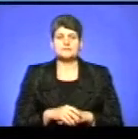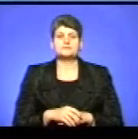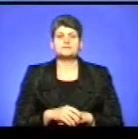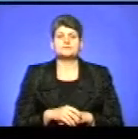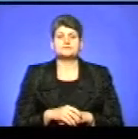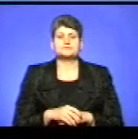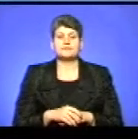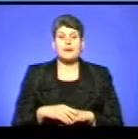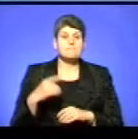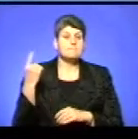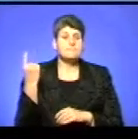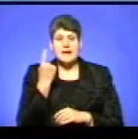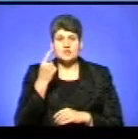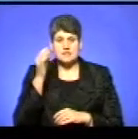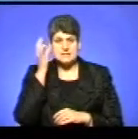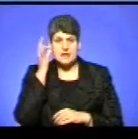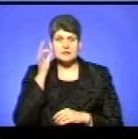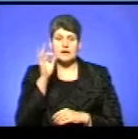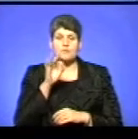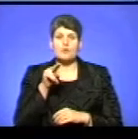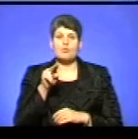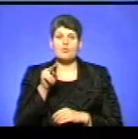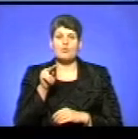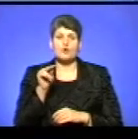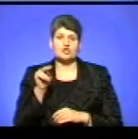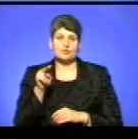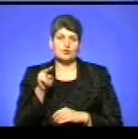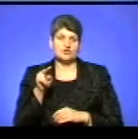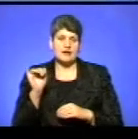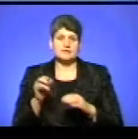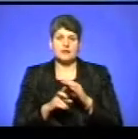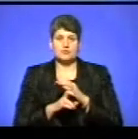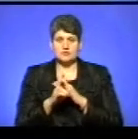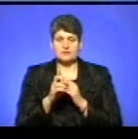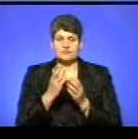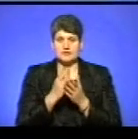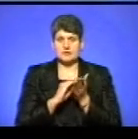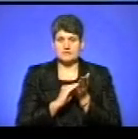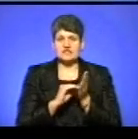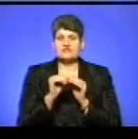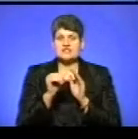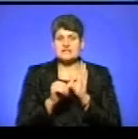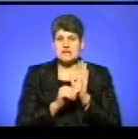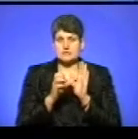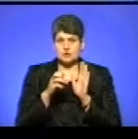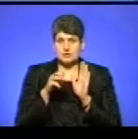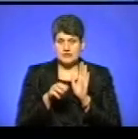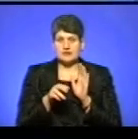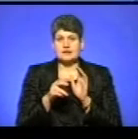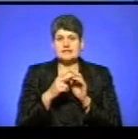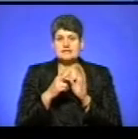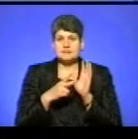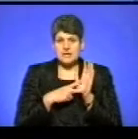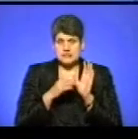І перша згадка про Почаївський монастир датується уже 16-м століттям, і на 16-17